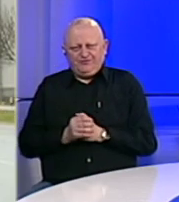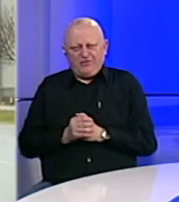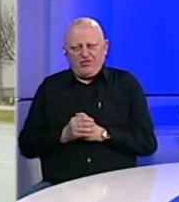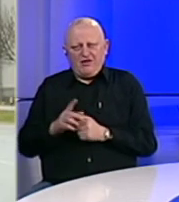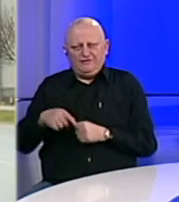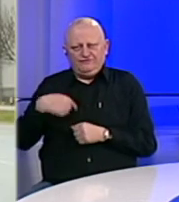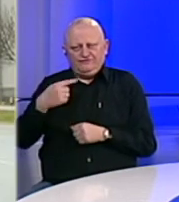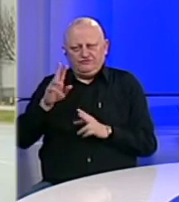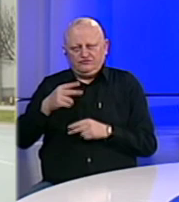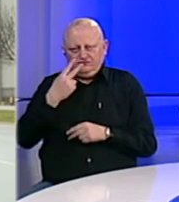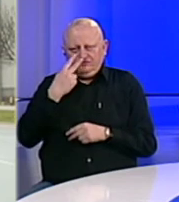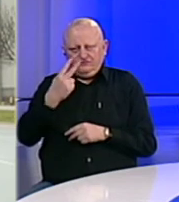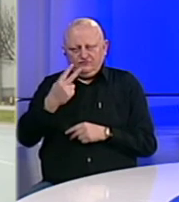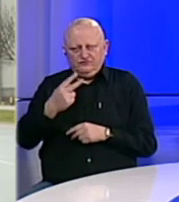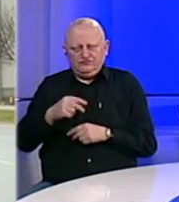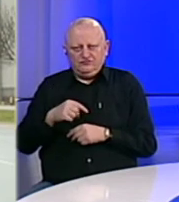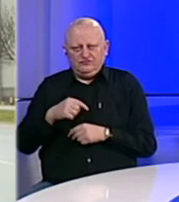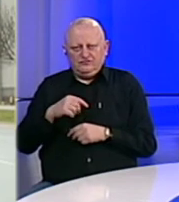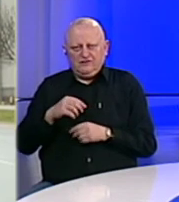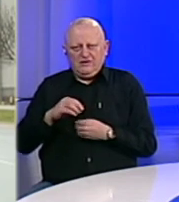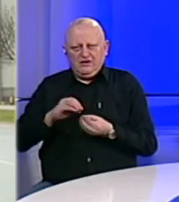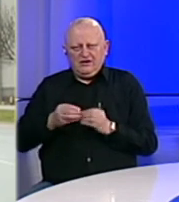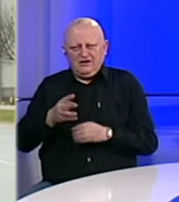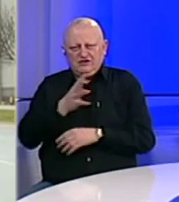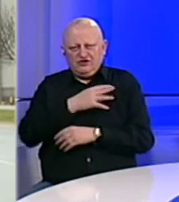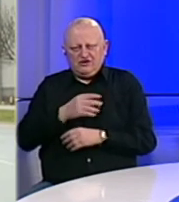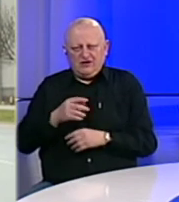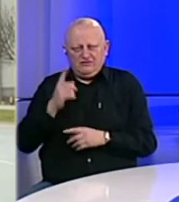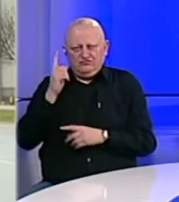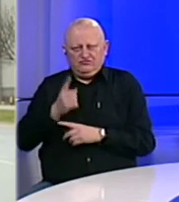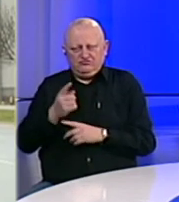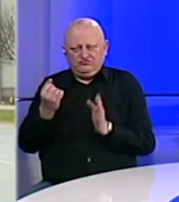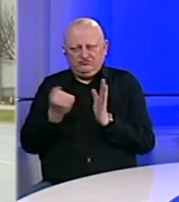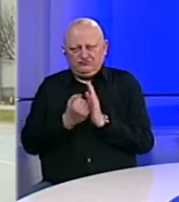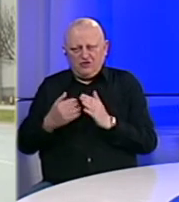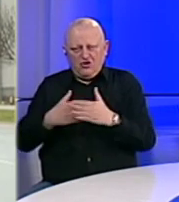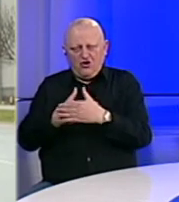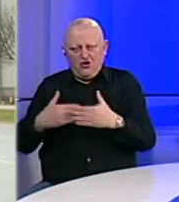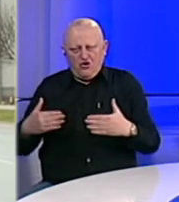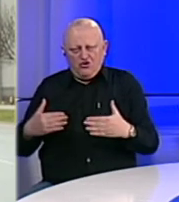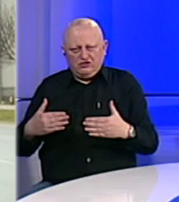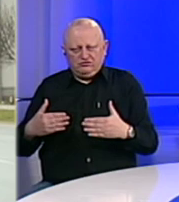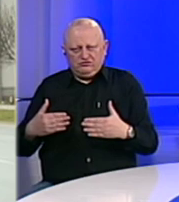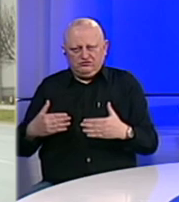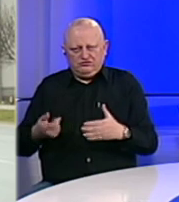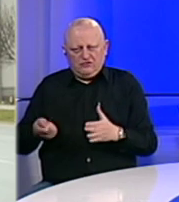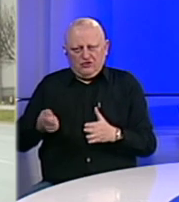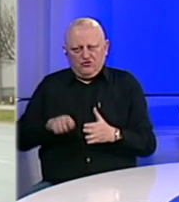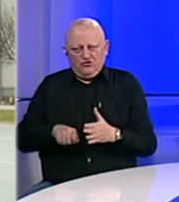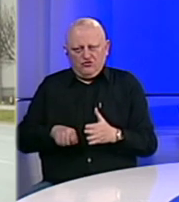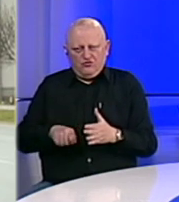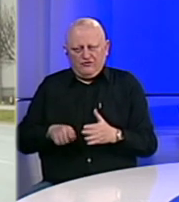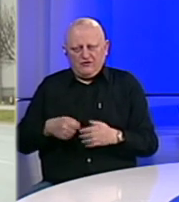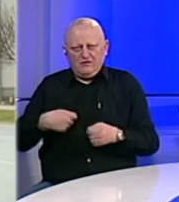Također mogli smo vidjeti da je i krizni štab utvrdio i određena, da kažemo, ograničenja u smislu kupovine